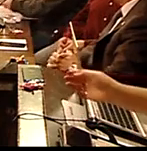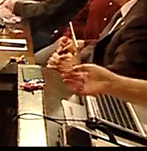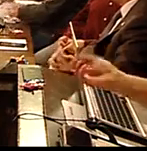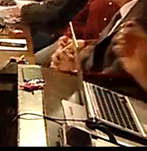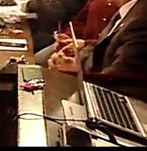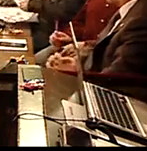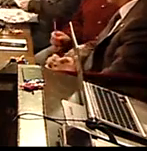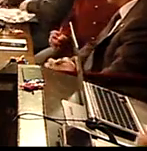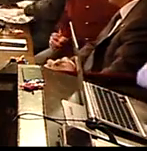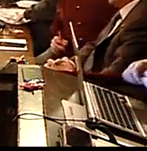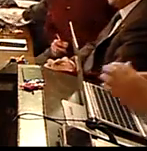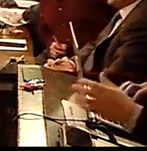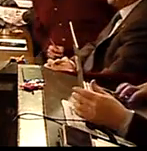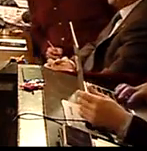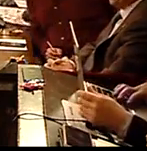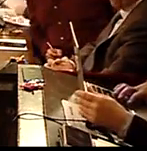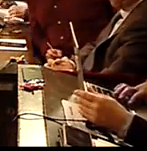Bona tarda a tothom.